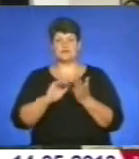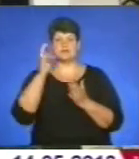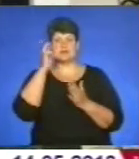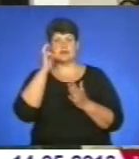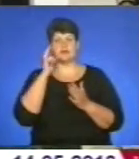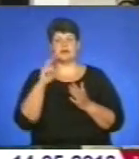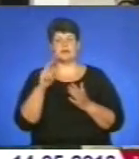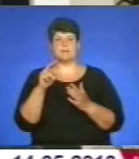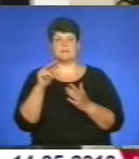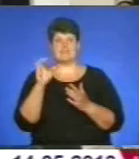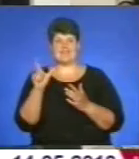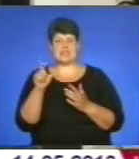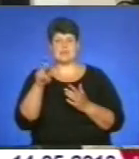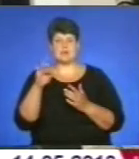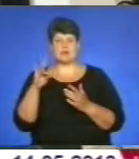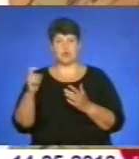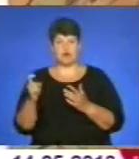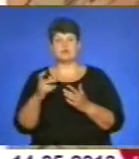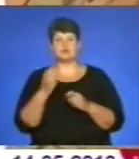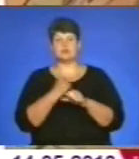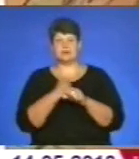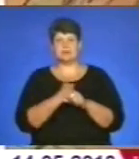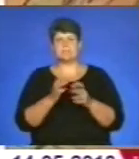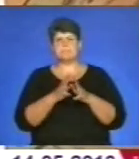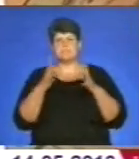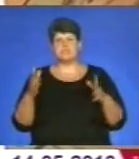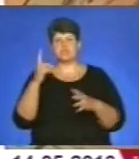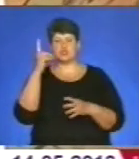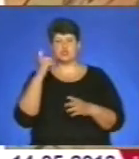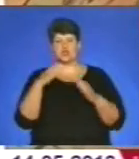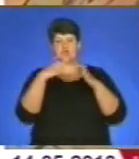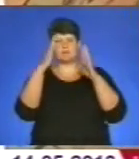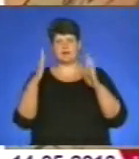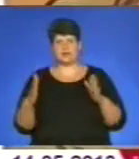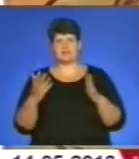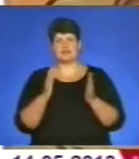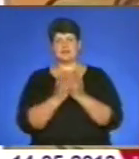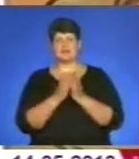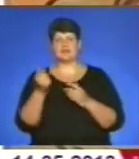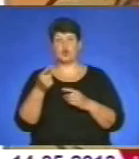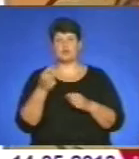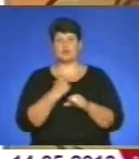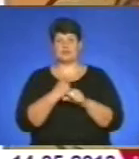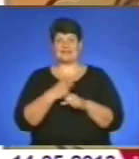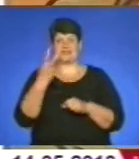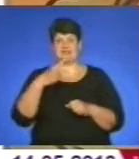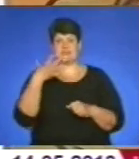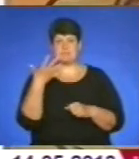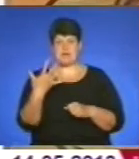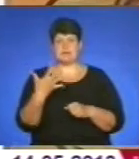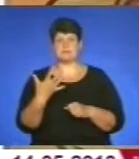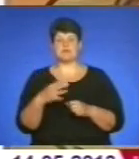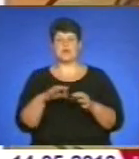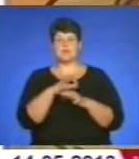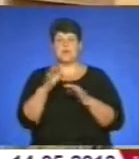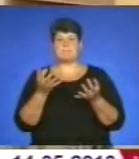Євгенія Пірох. В Україні виготовили понад 100 шпаківень для книжок. У Тернополі – 25. Проєкт підтримують Національна